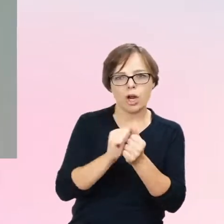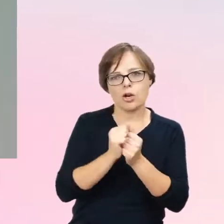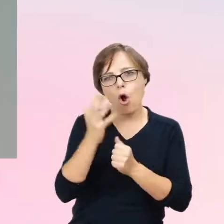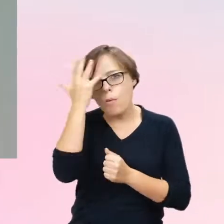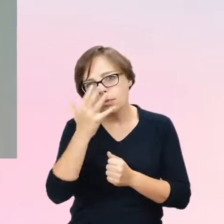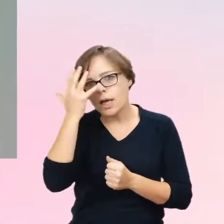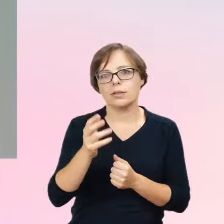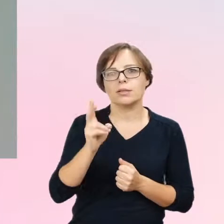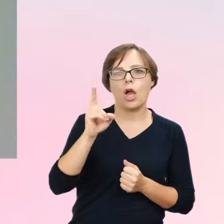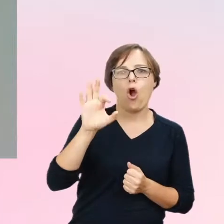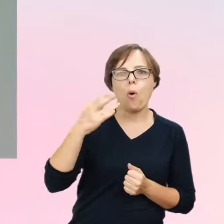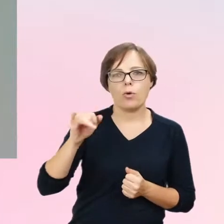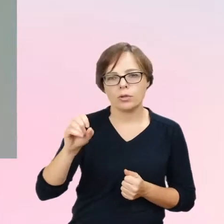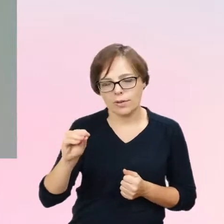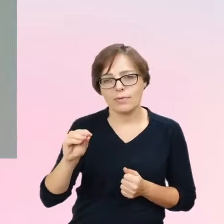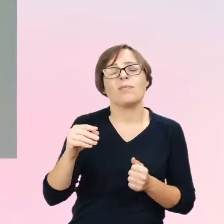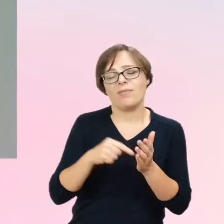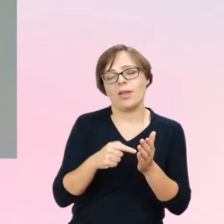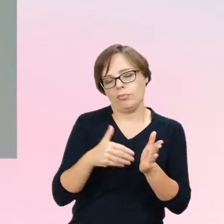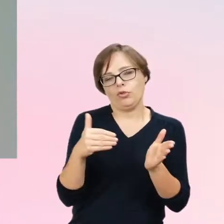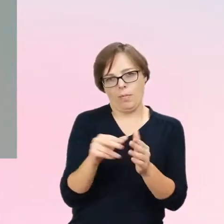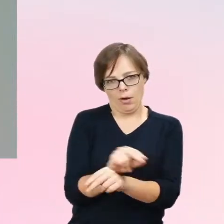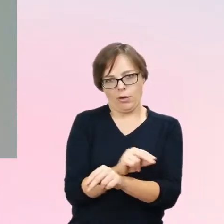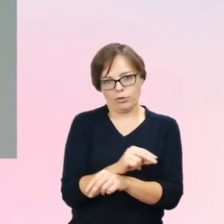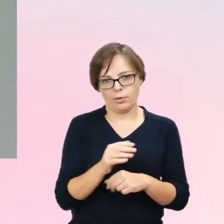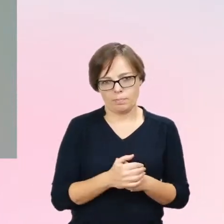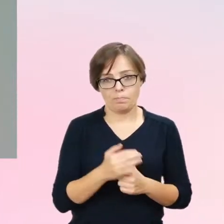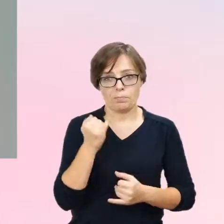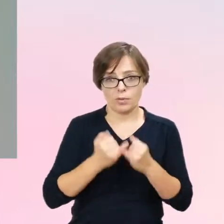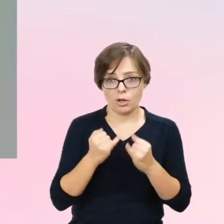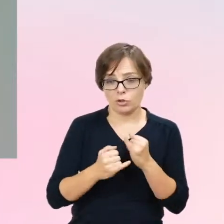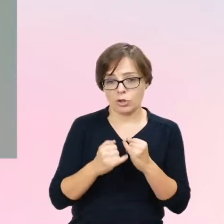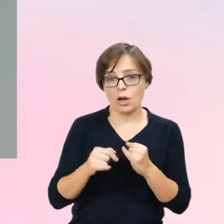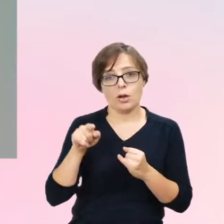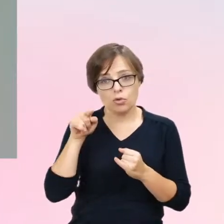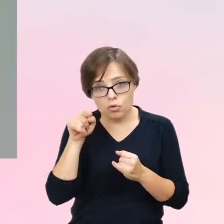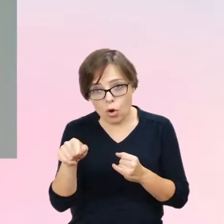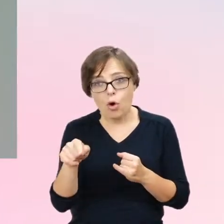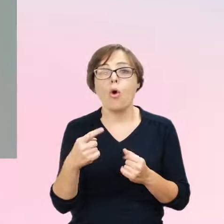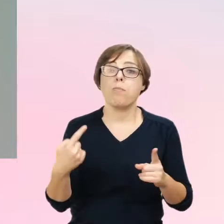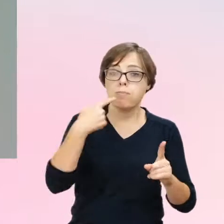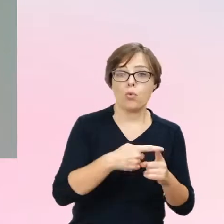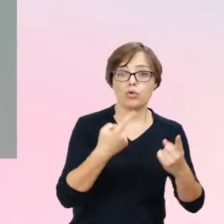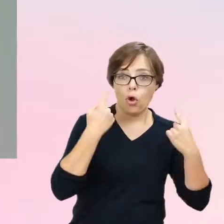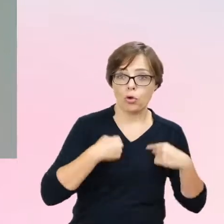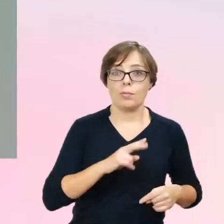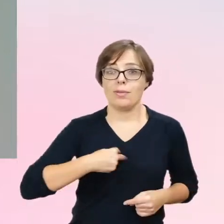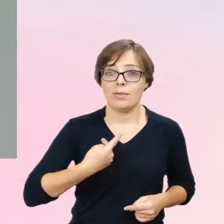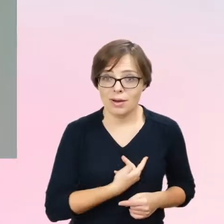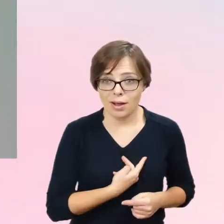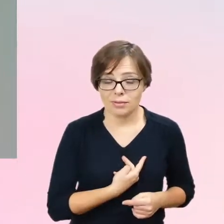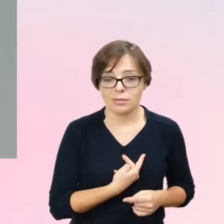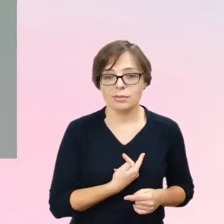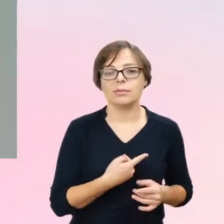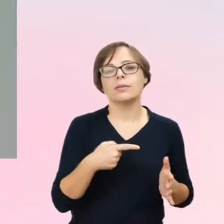wtedy to wymaga leczenia i wtedy też jeżeli to współwystępuje u osoby transpłciowej, no to wtedy też przeżywanie